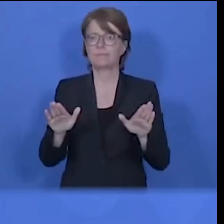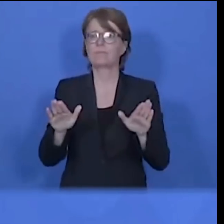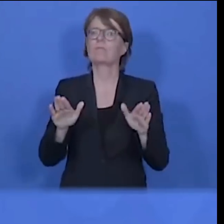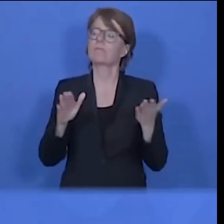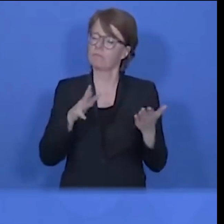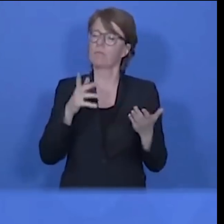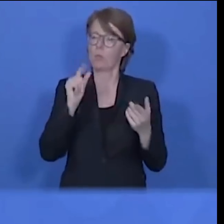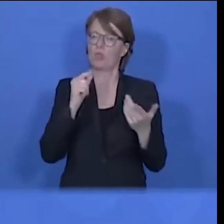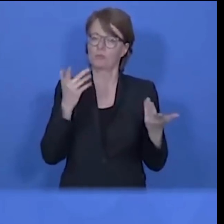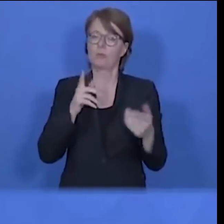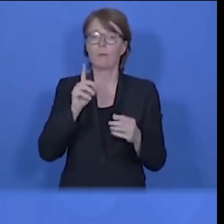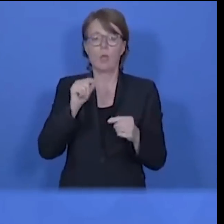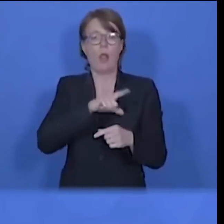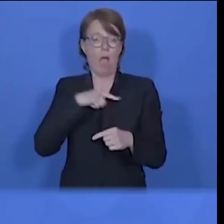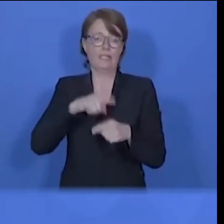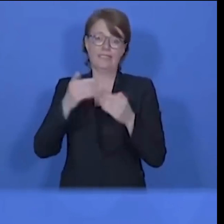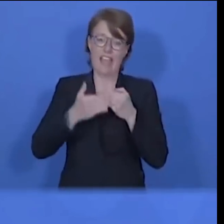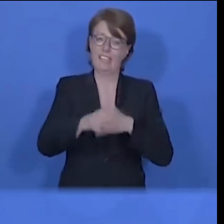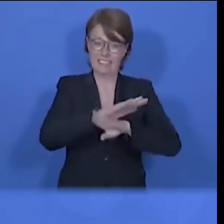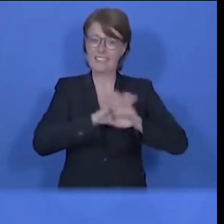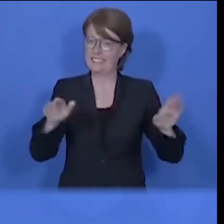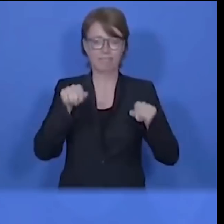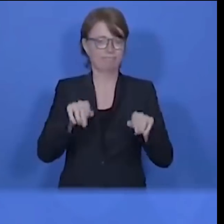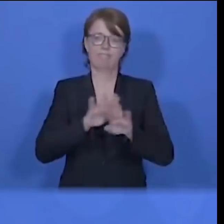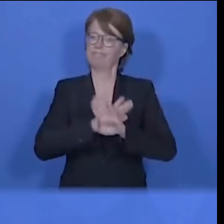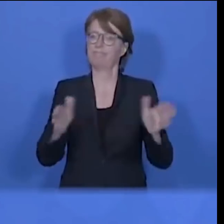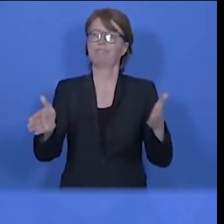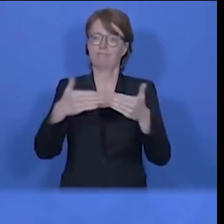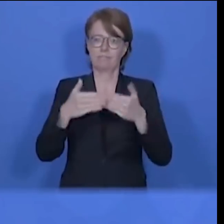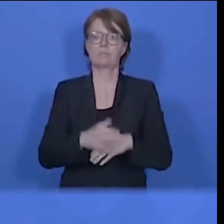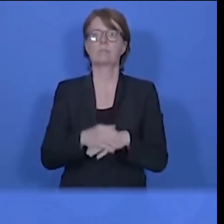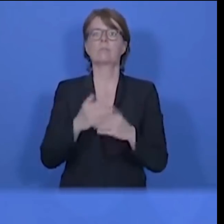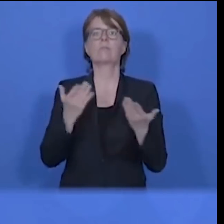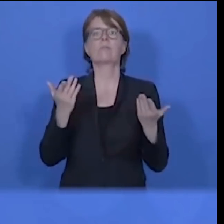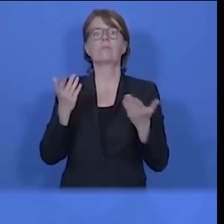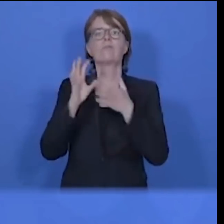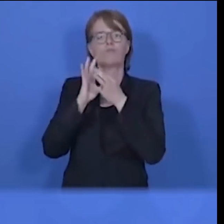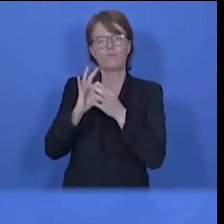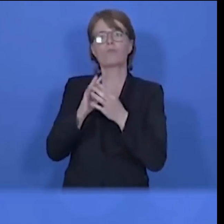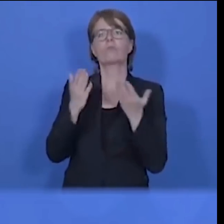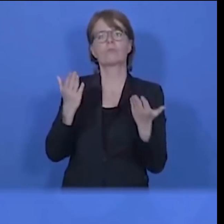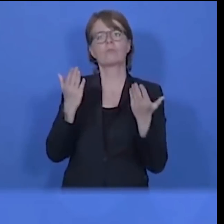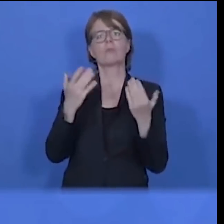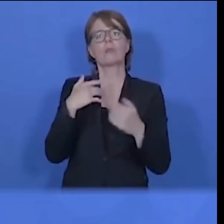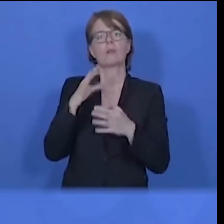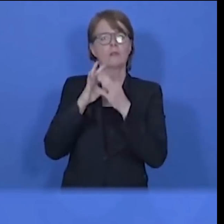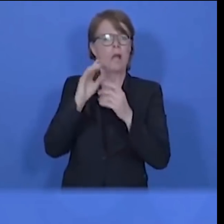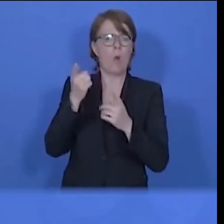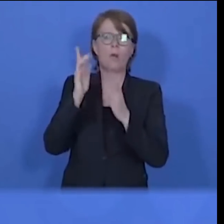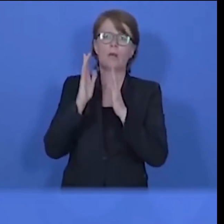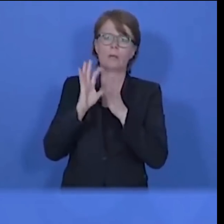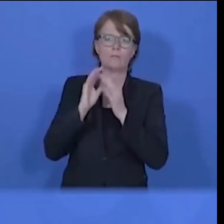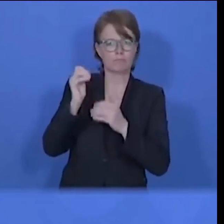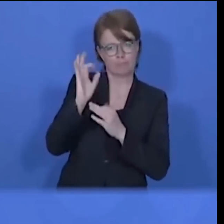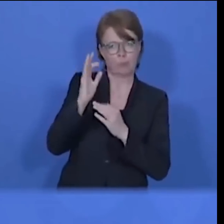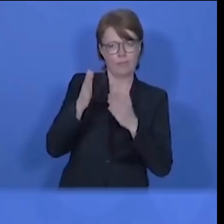diese werden also auch noch für längere Zeit untersagt bleiben müssen. Ich möchte mich bei den Kirchen und Religionsgemeinschaften bedanken, die ein